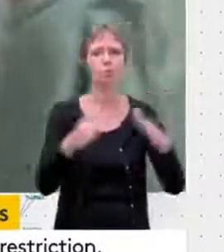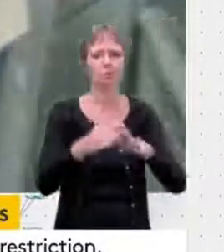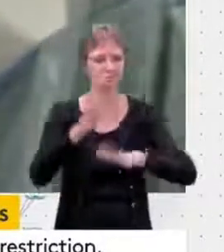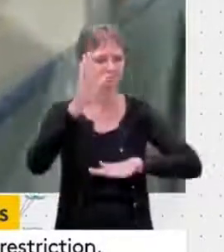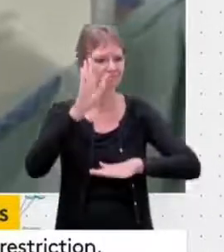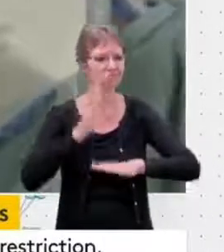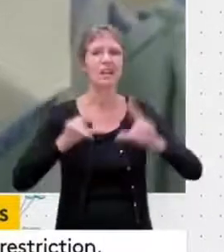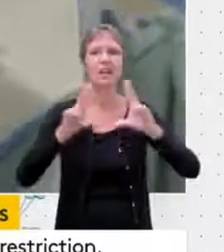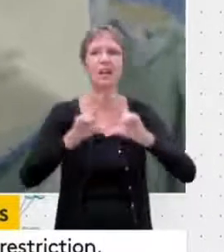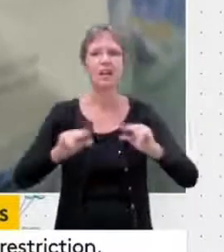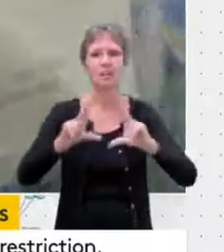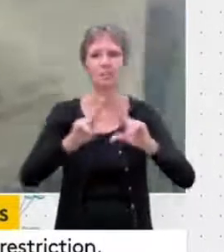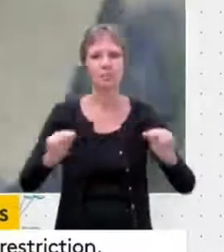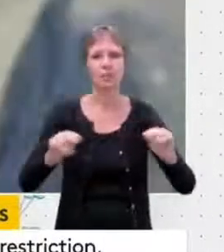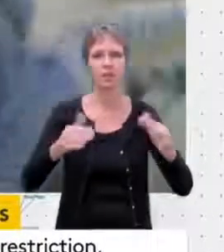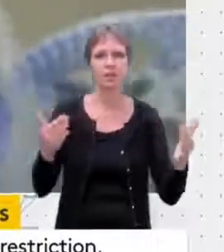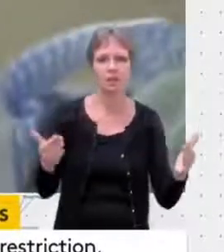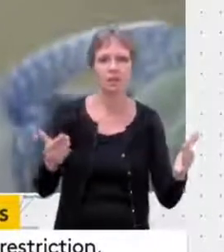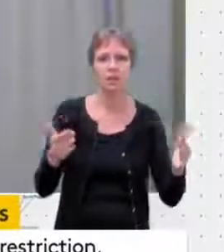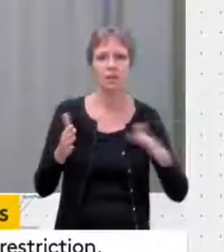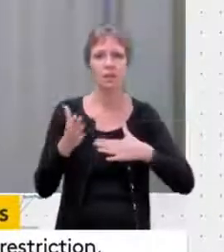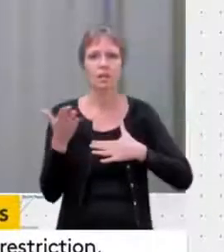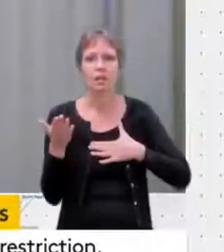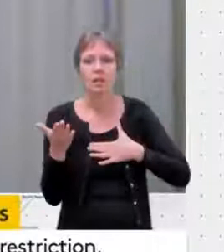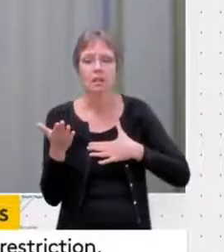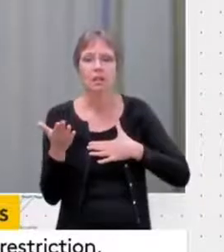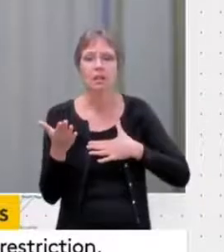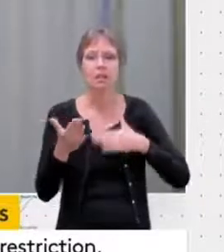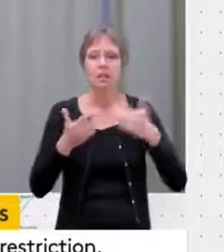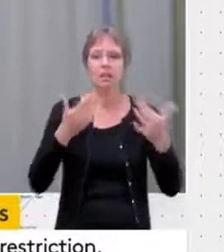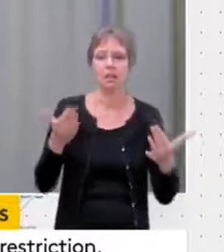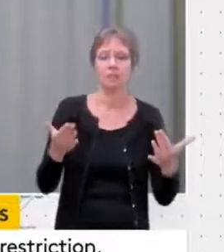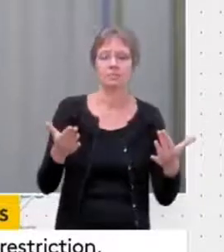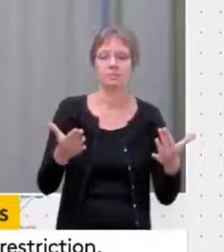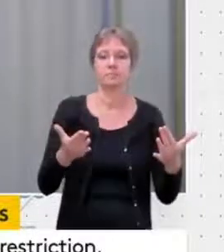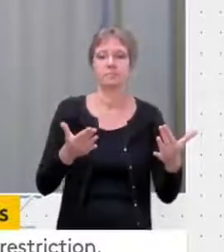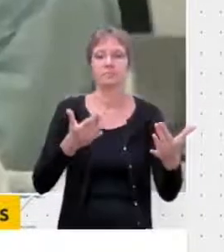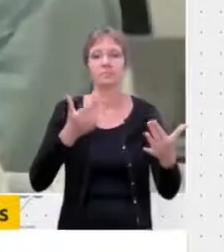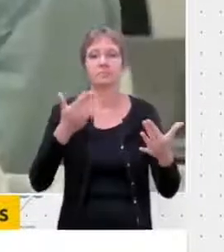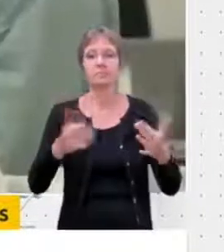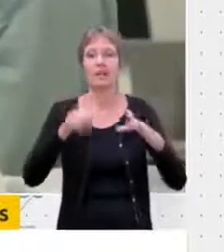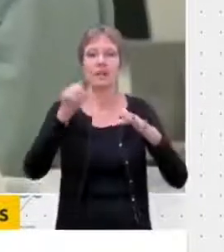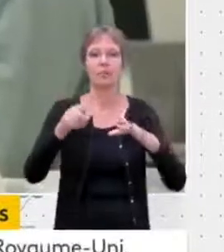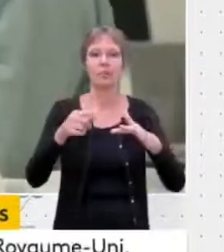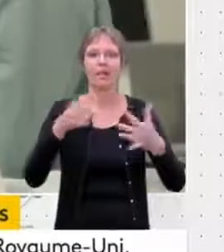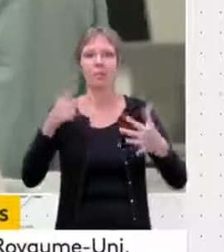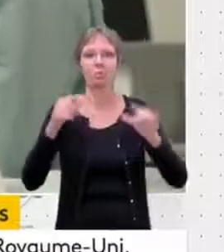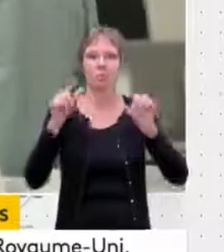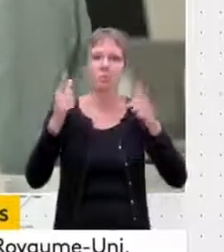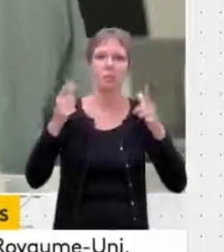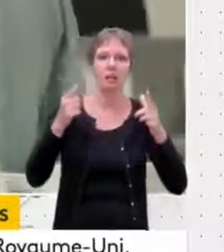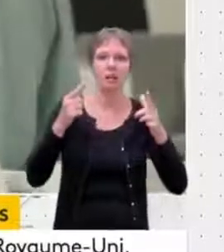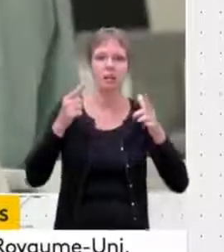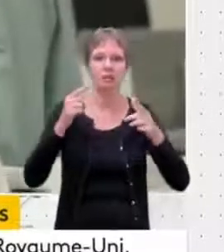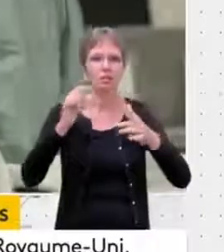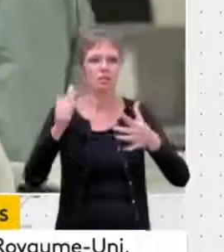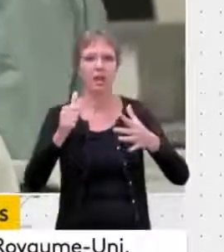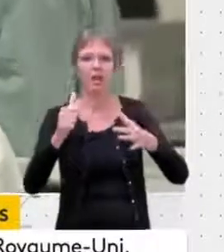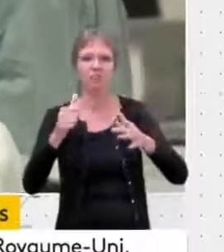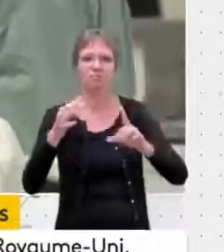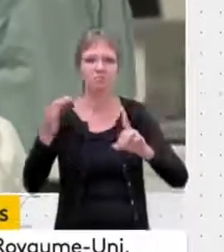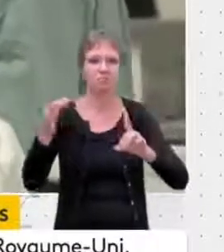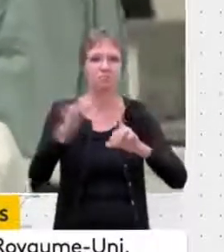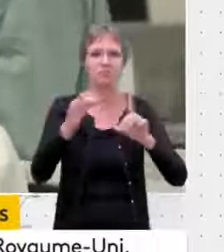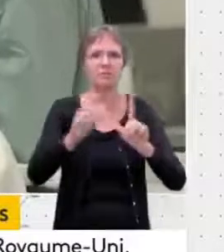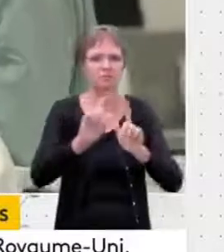comment il envisage, par exemple, de répondre à la nécessité de mettre en œuvre un dépistage de masse. Ils avaient